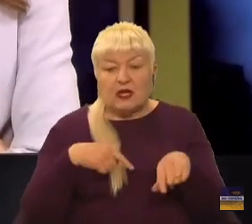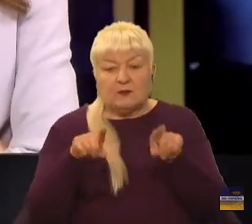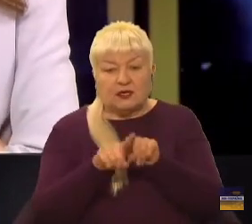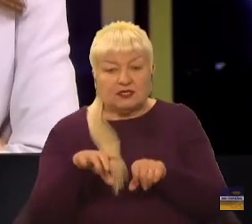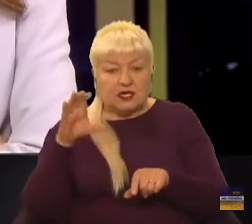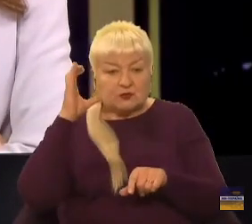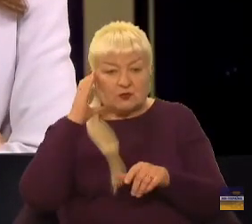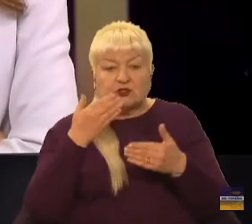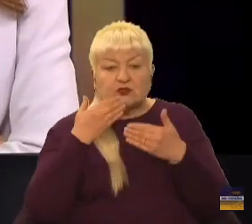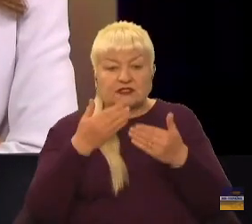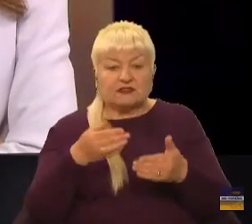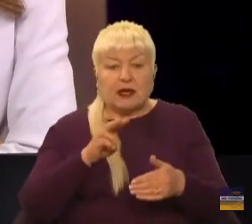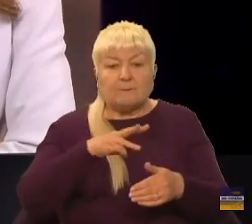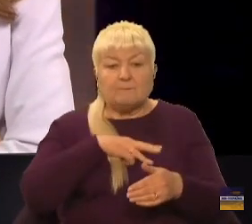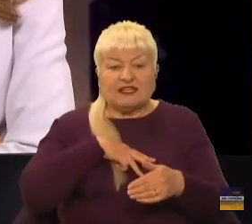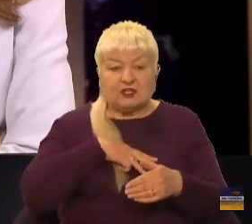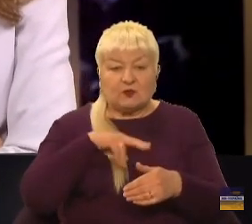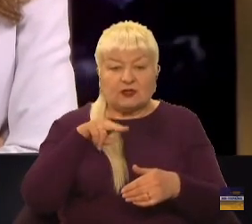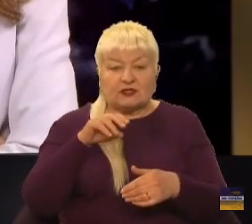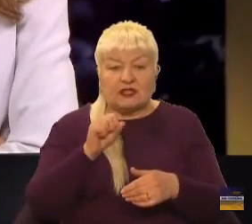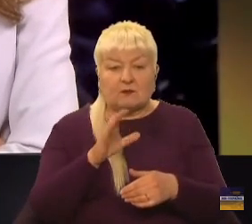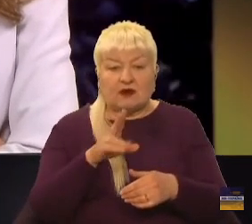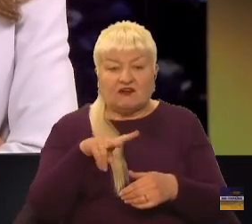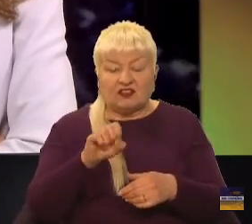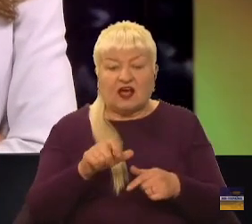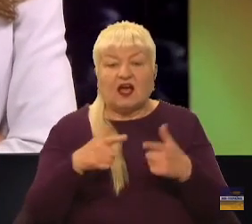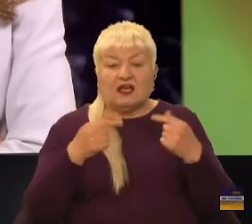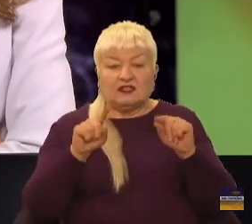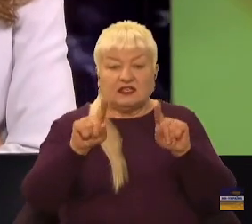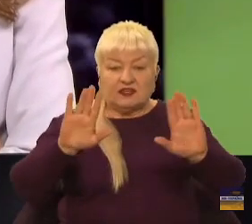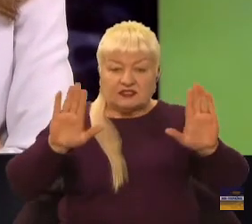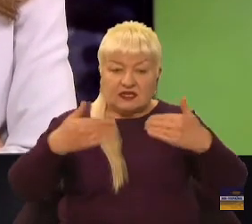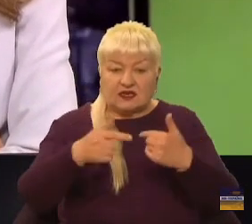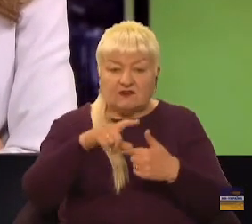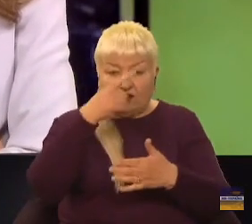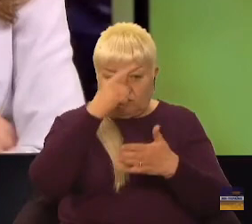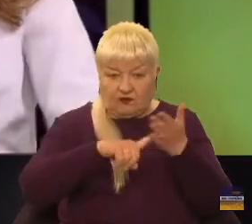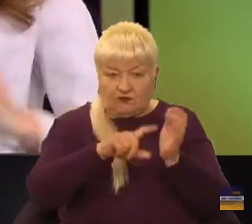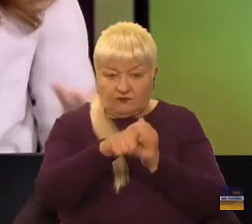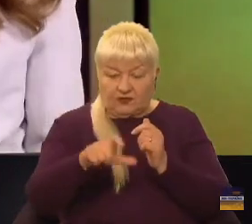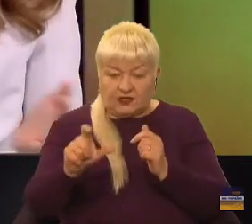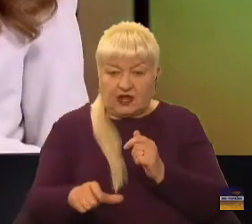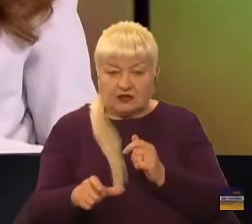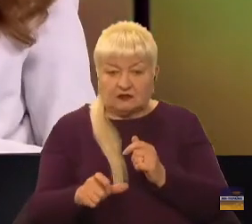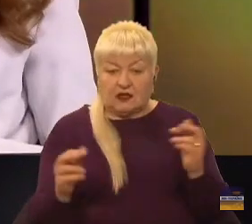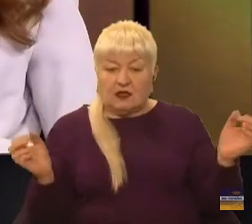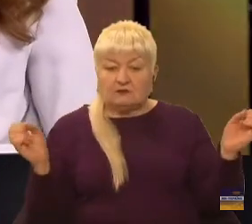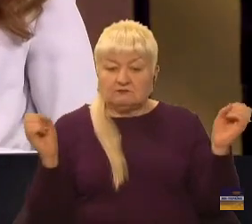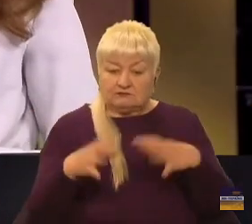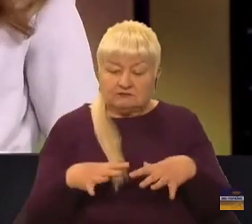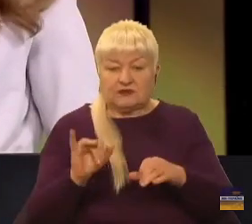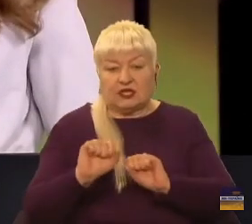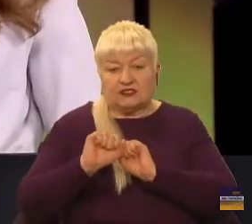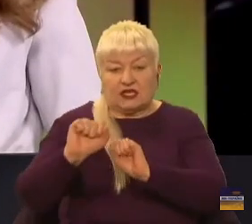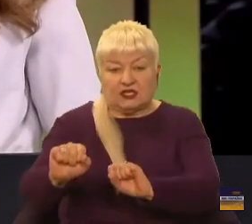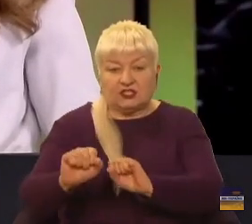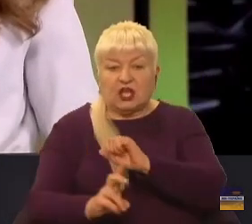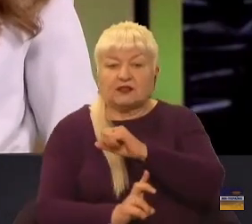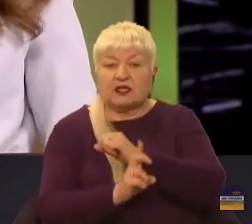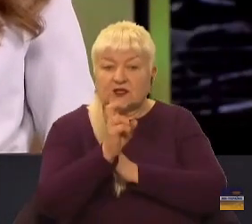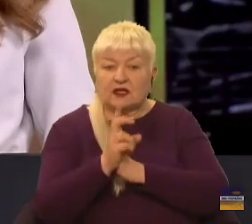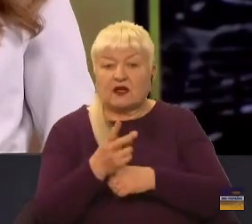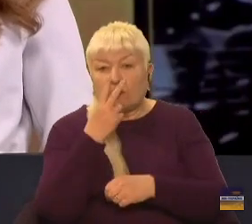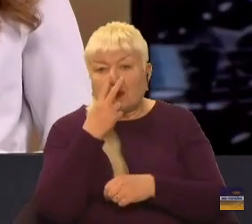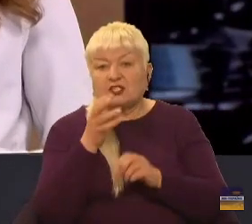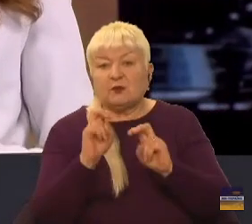звернення Митрополита Павла, де він, зокрема, закликав вірян виходити і захищати Лавру. Власне, ми зараз бачимо, як людей